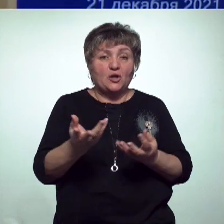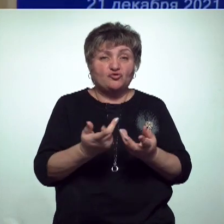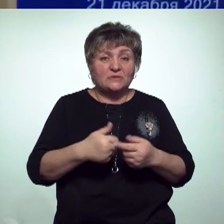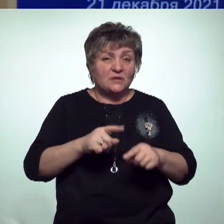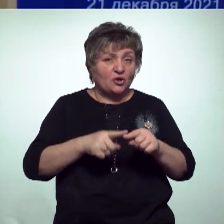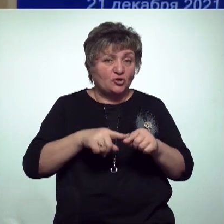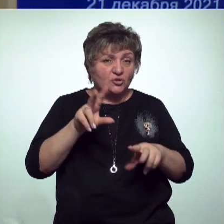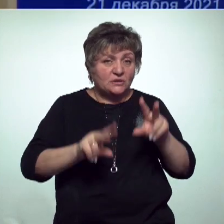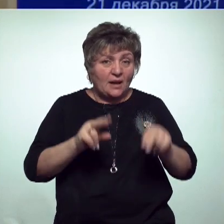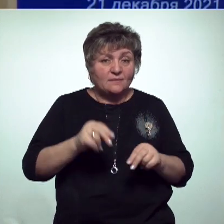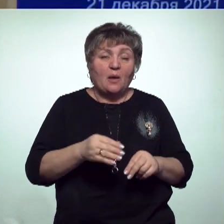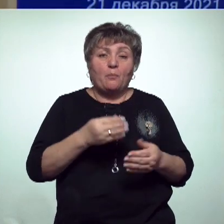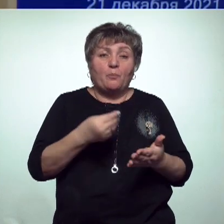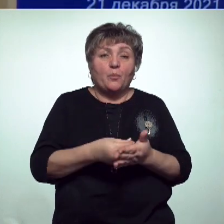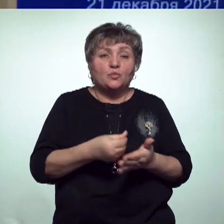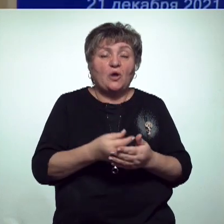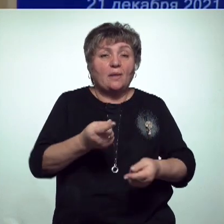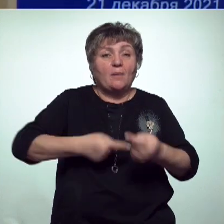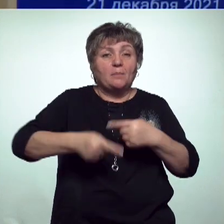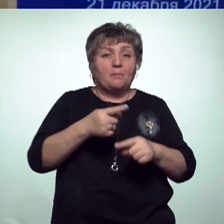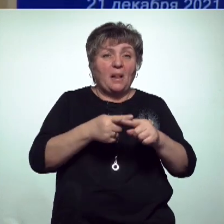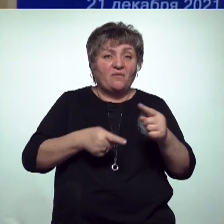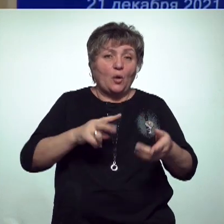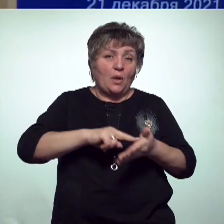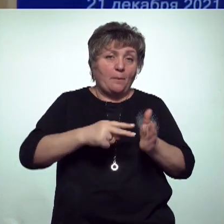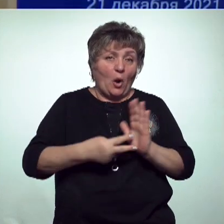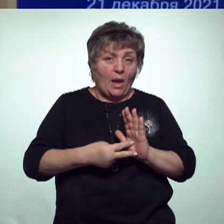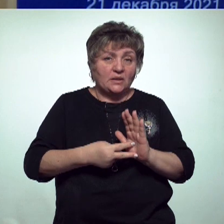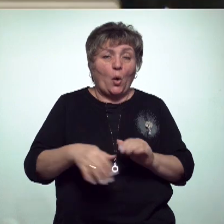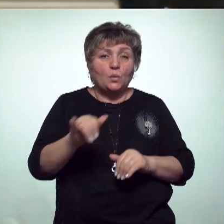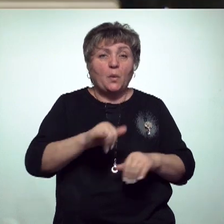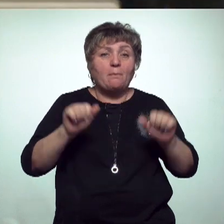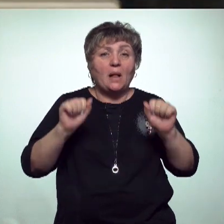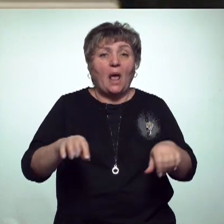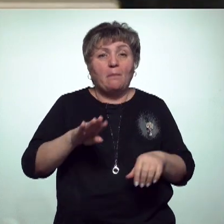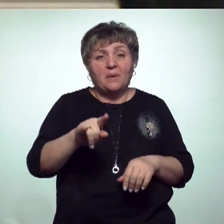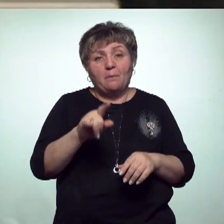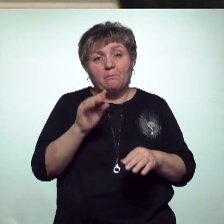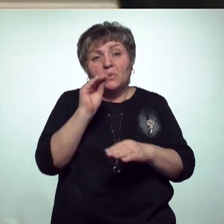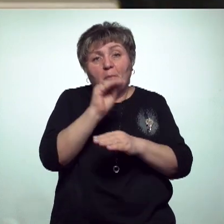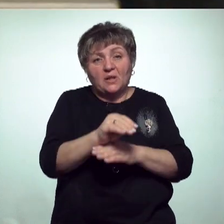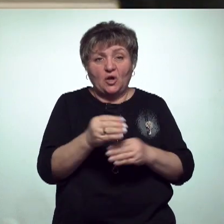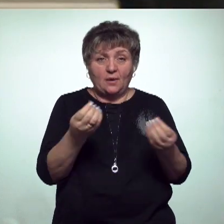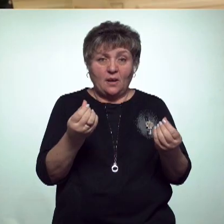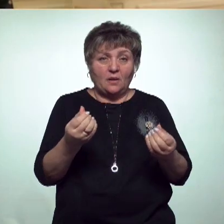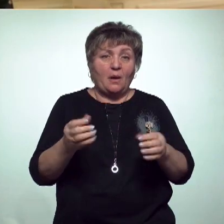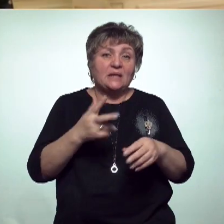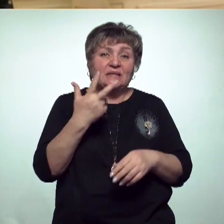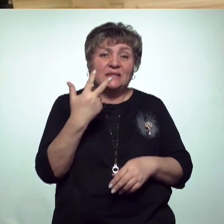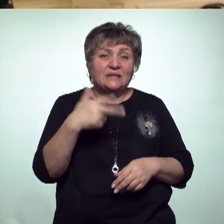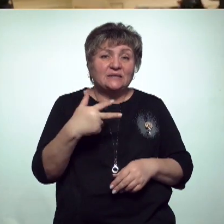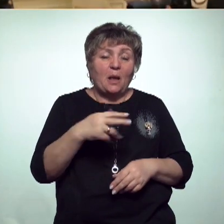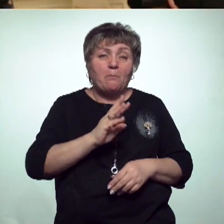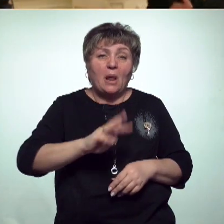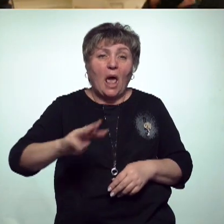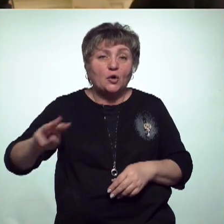средств в федеральный бюджет вернуть половину на конкретные проекты. В этом случае Удмуртия могла бы получить дополнительно еще 30 миллиардов